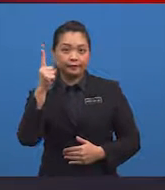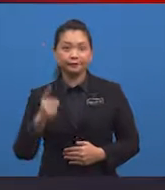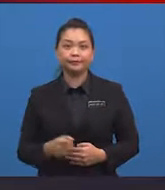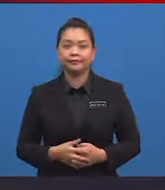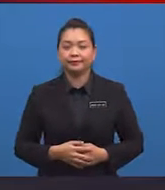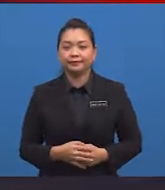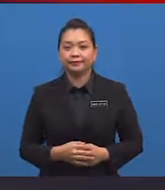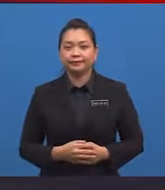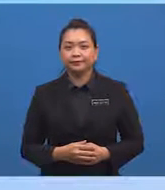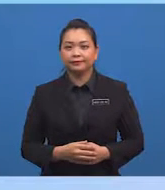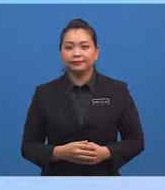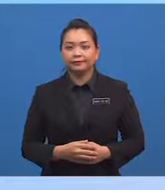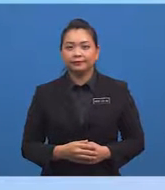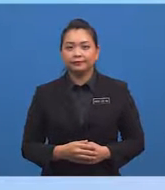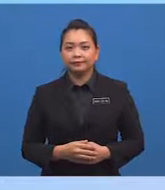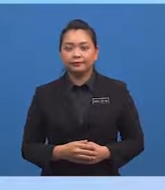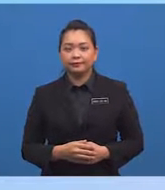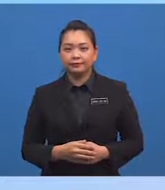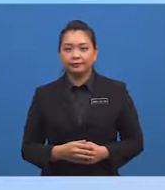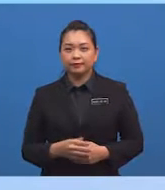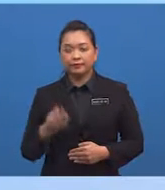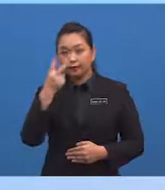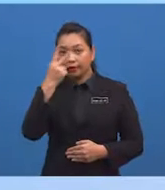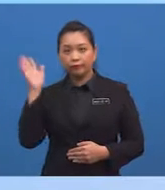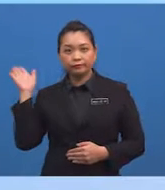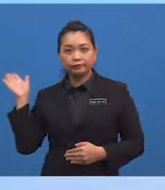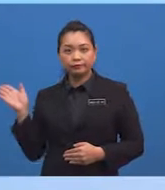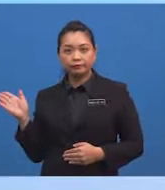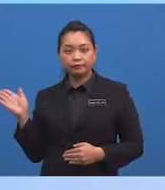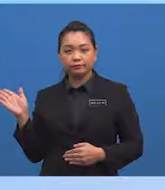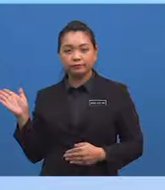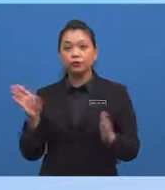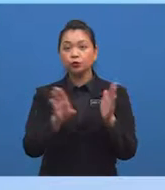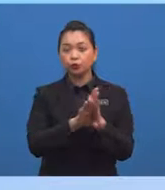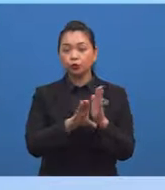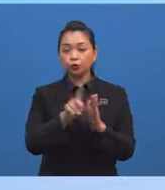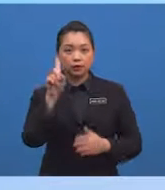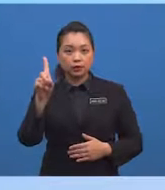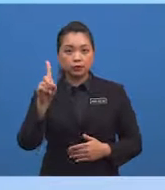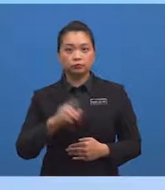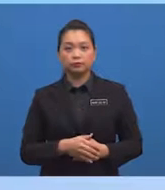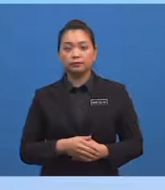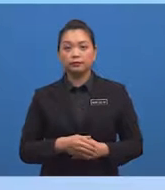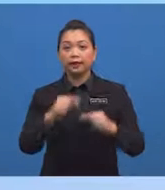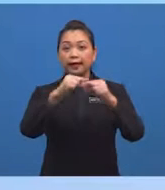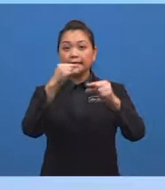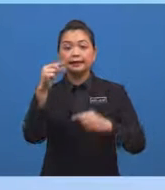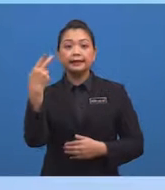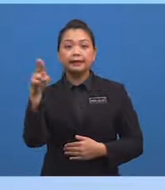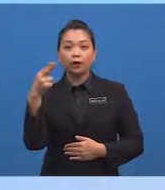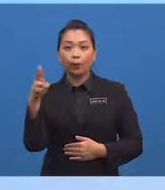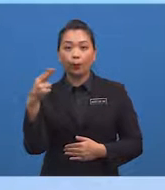lebih jelas lagi Mari sama-sama kita perhatikan garisan hijau pada